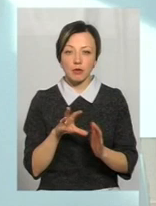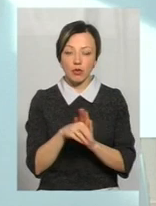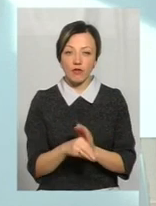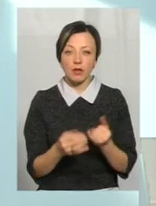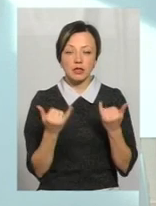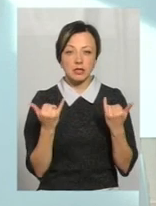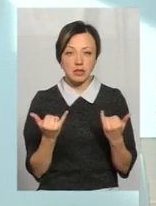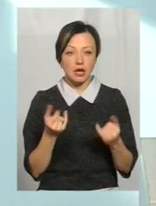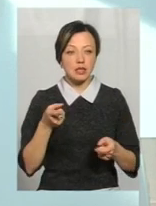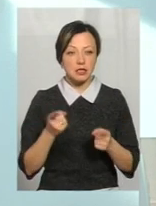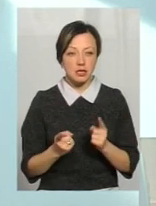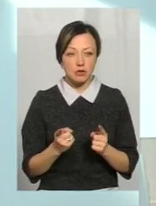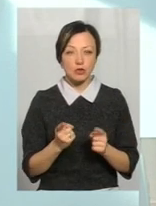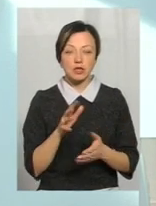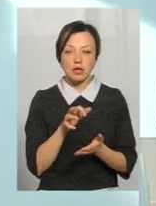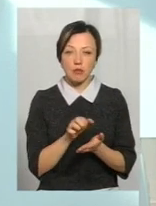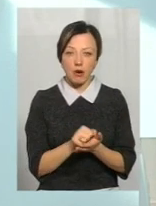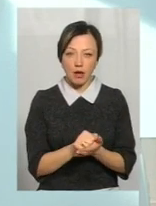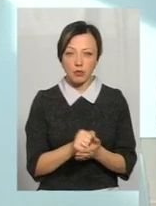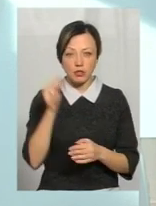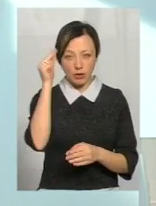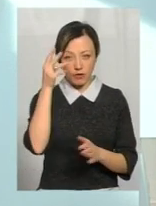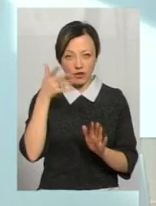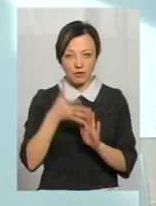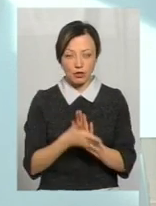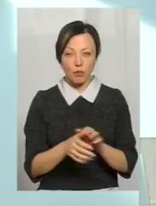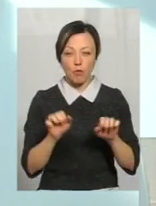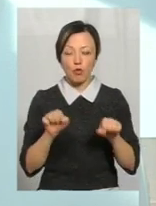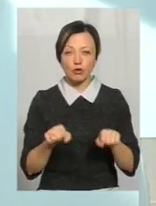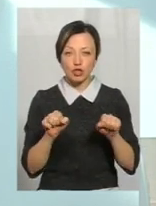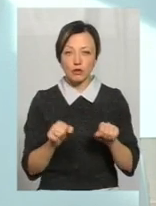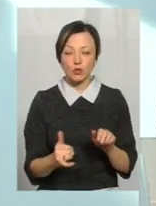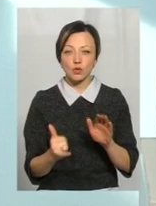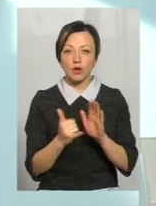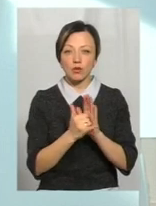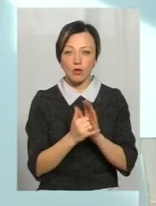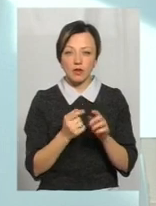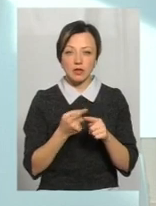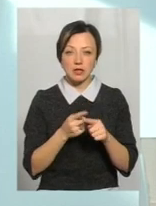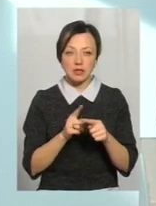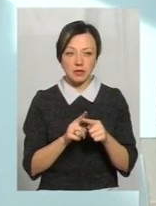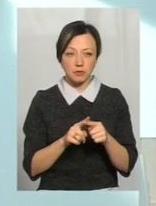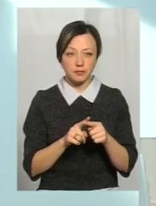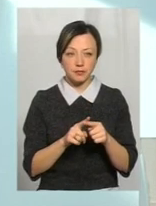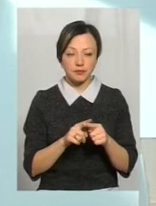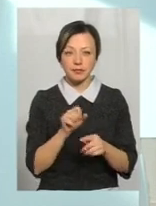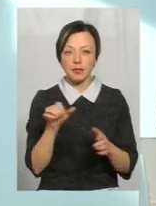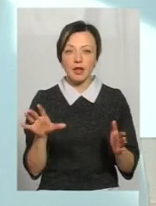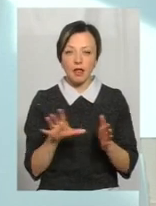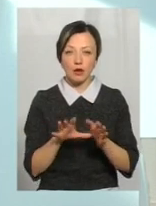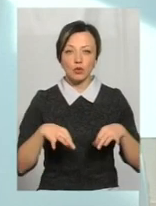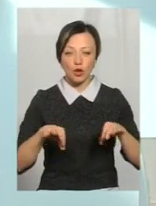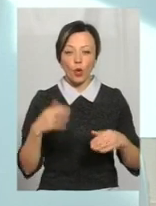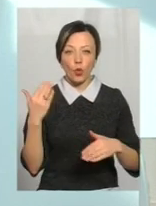зараз дійсно вплотно займаємося вивченням можливостей встановлення. Вже, по суті, хмельницько-комунальне підприємство електротранс